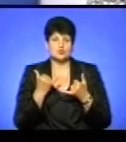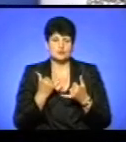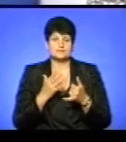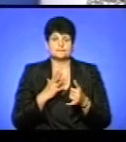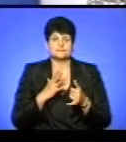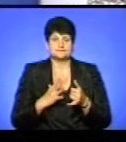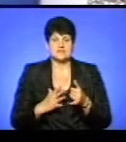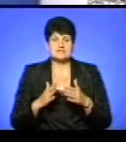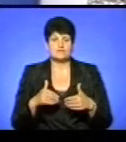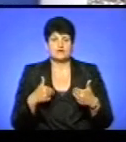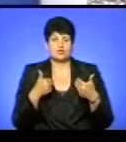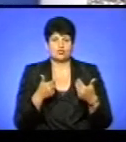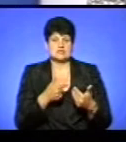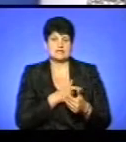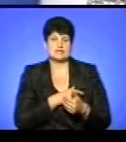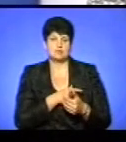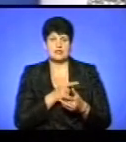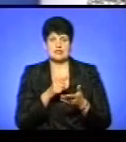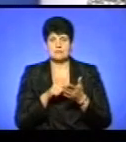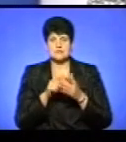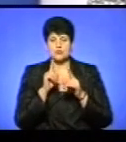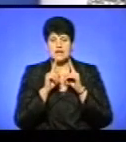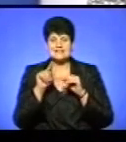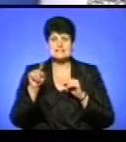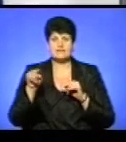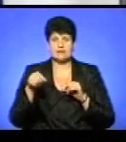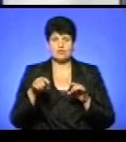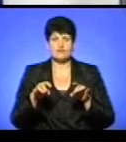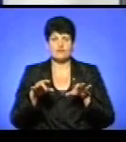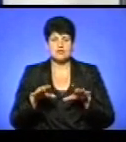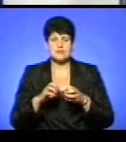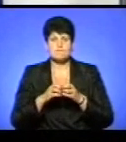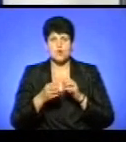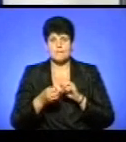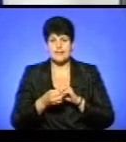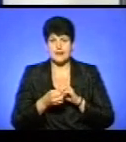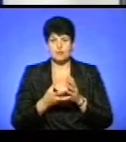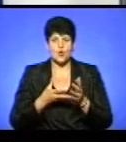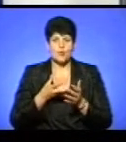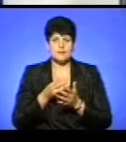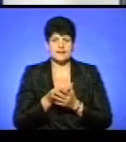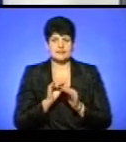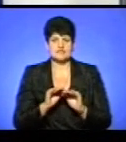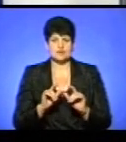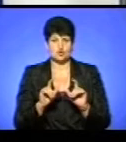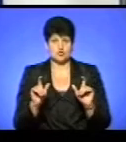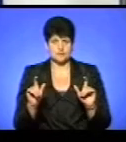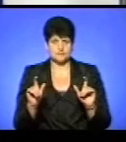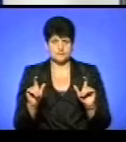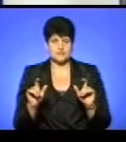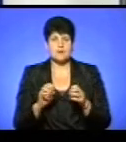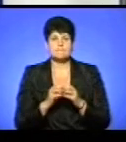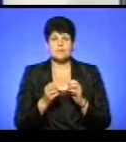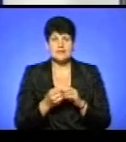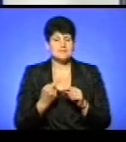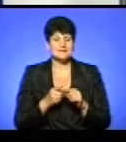звернутися до депутатів міської ради з вимогою вирішити проблему оплати в садочках. Проблема